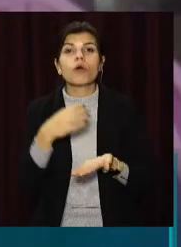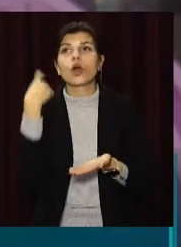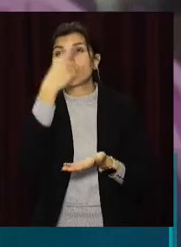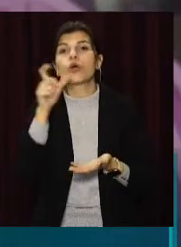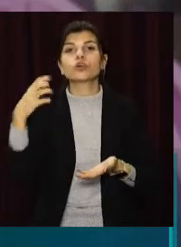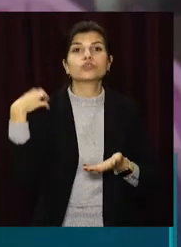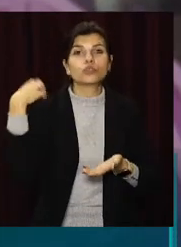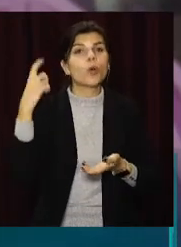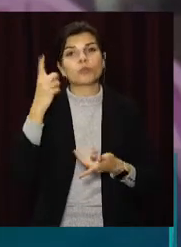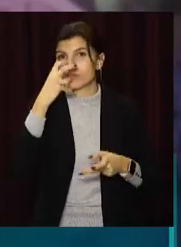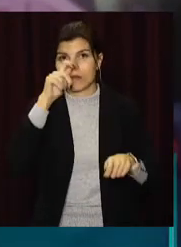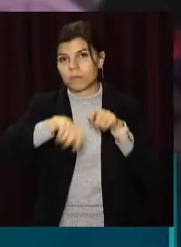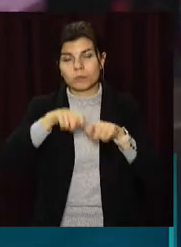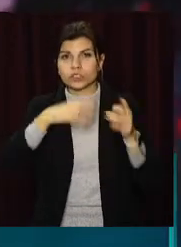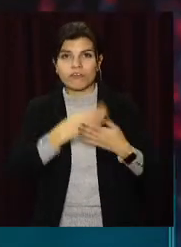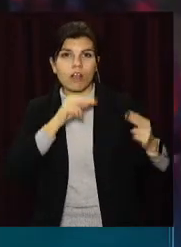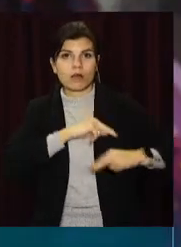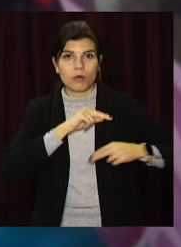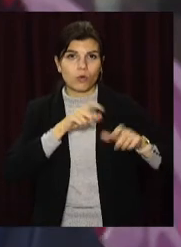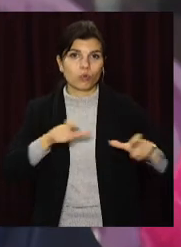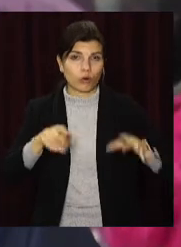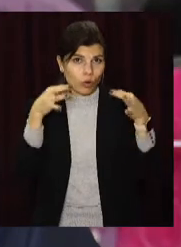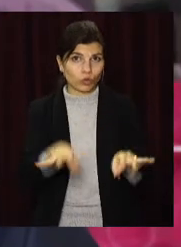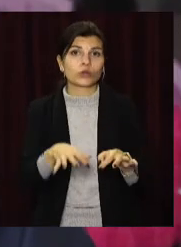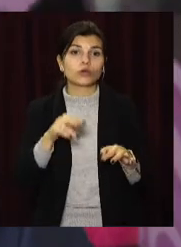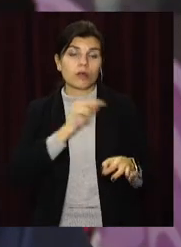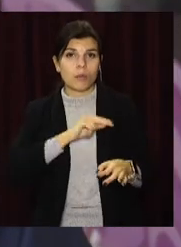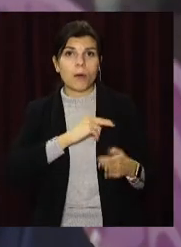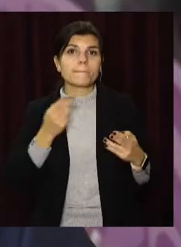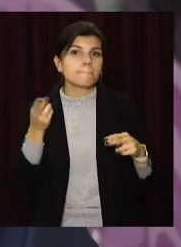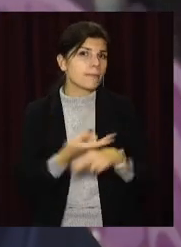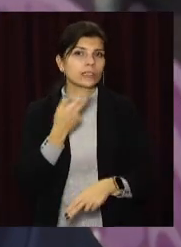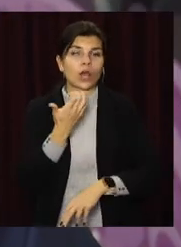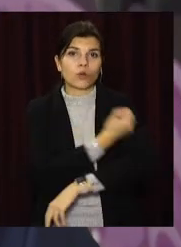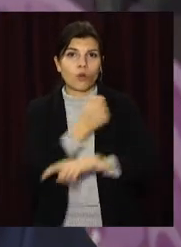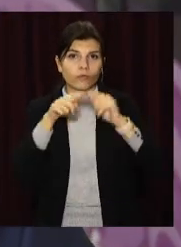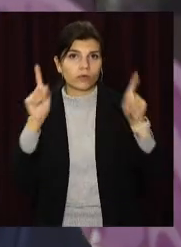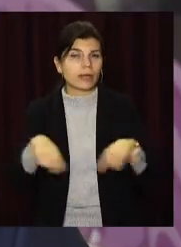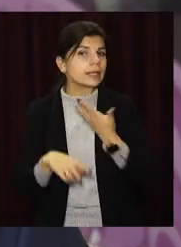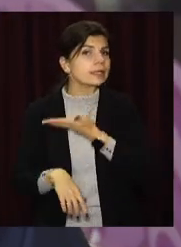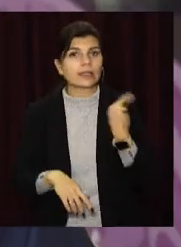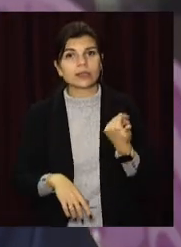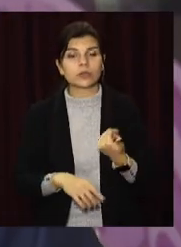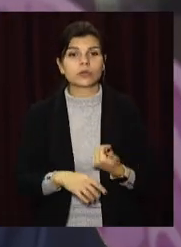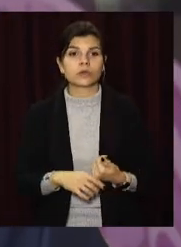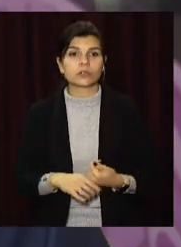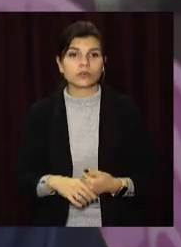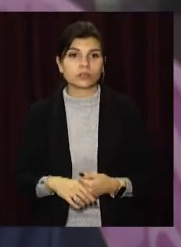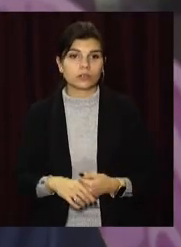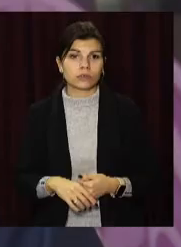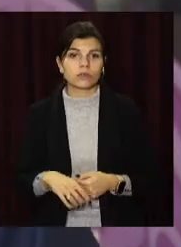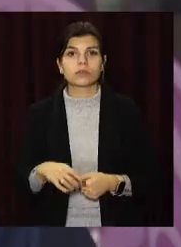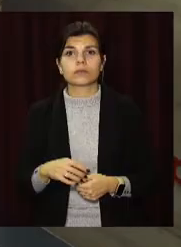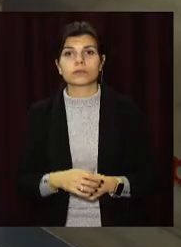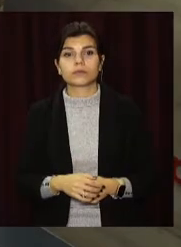закладу, яка допустила осіб без наявних ковід-сертифікатів до